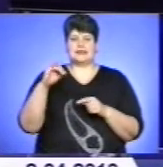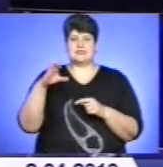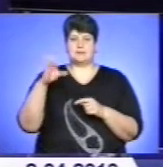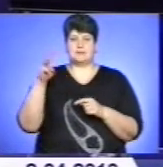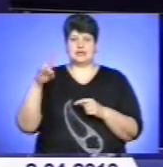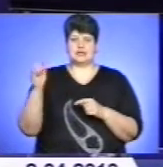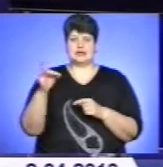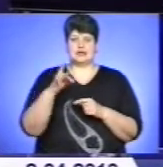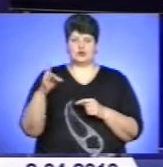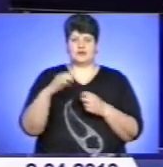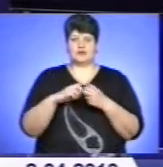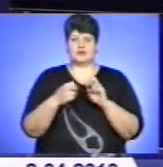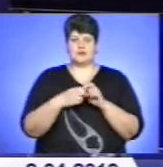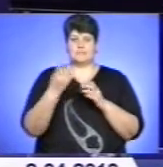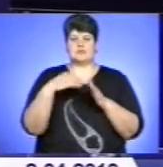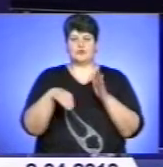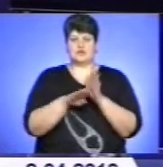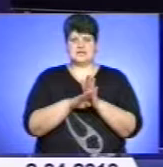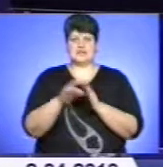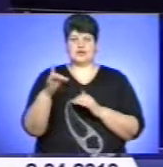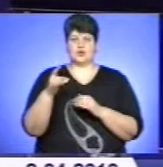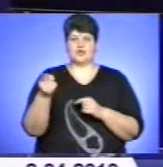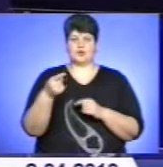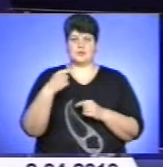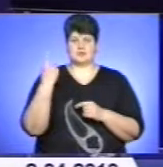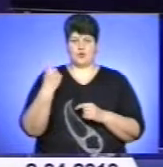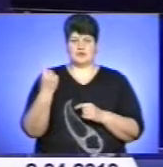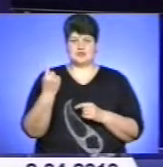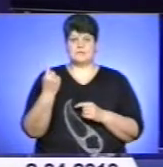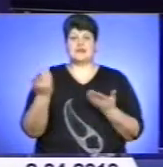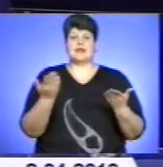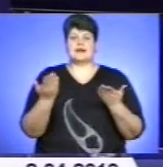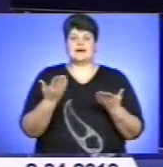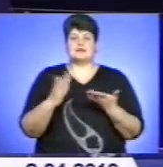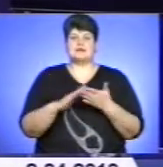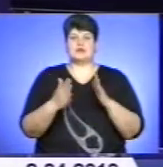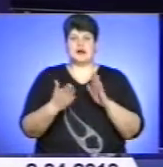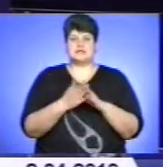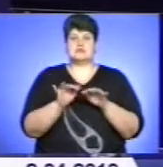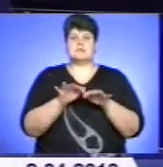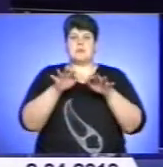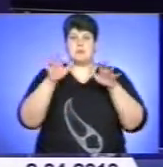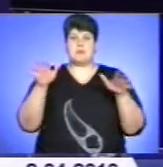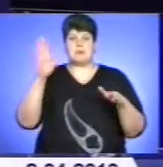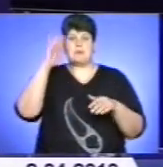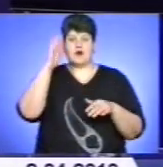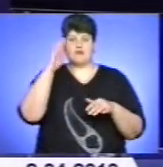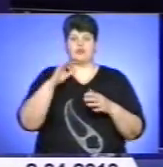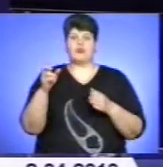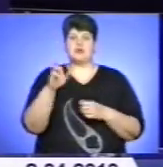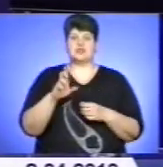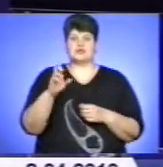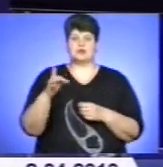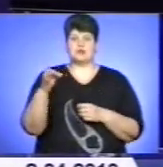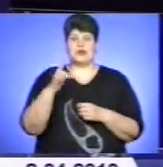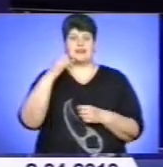-Франківська область, Підволочийського району Тернопільська область. Яка ситуація з паводком у населених пунктах Бережанського району?